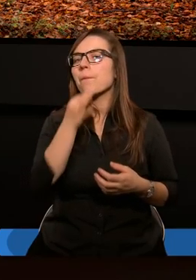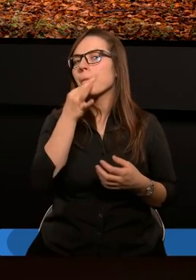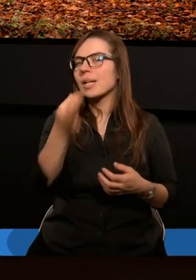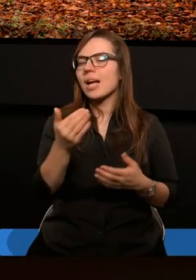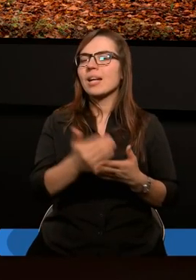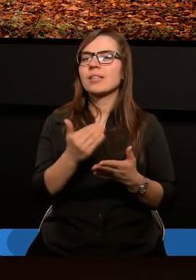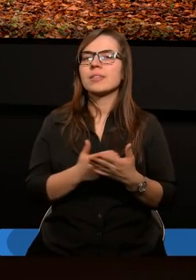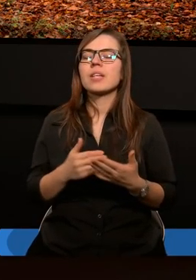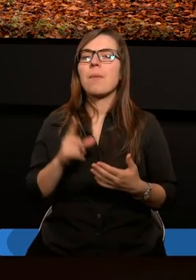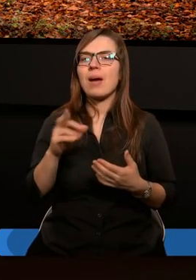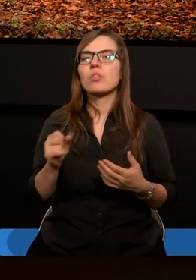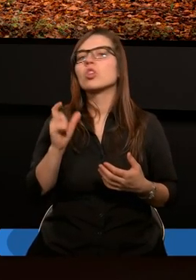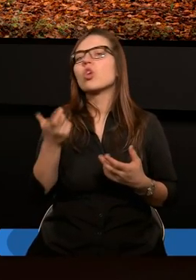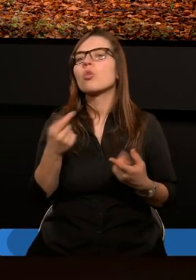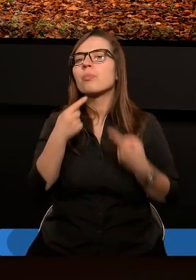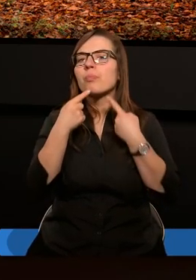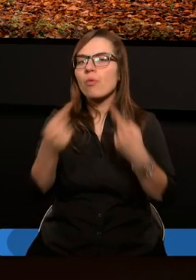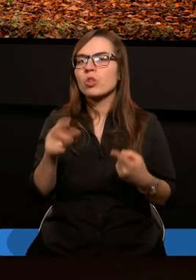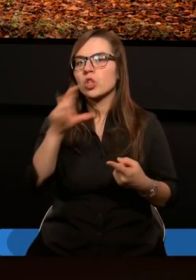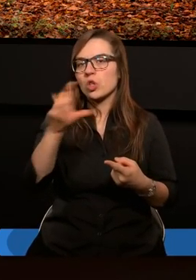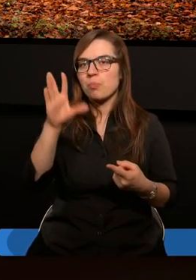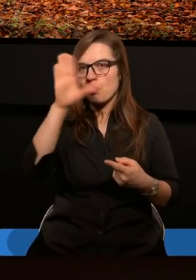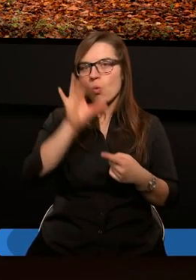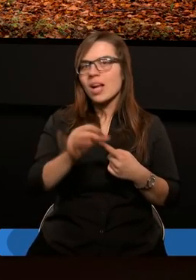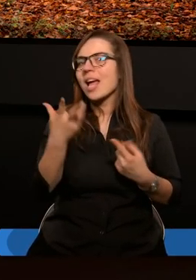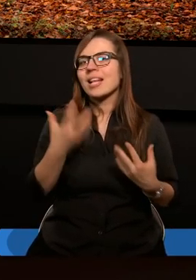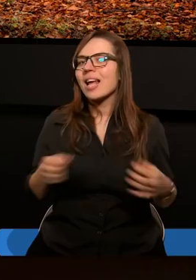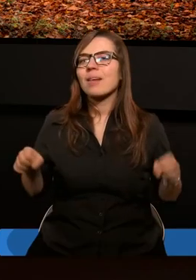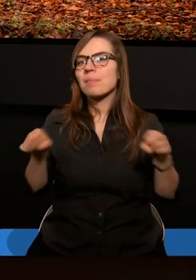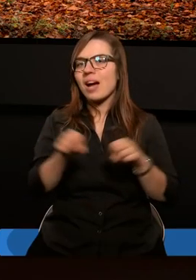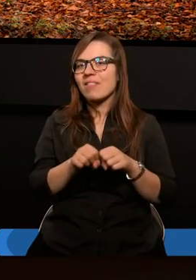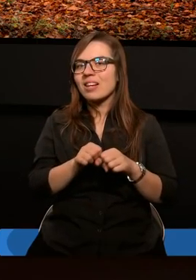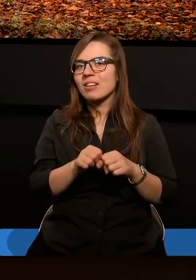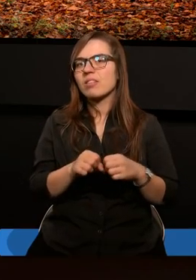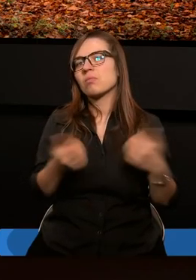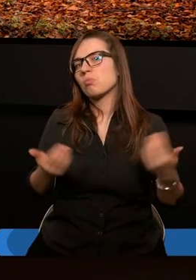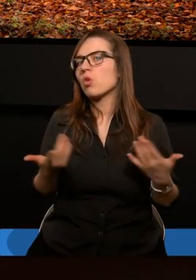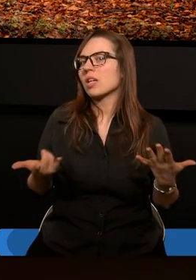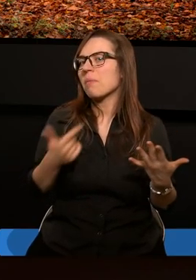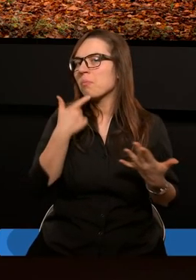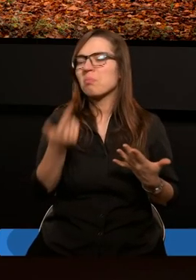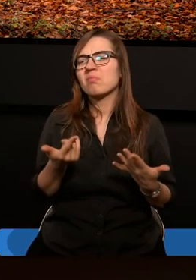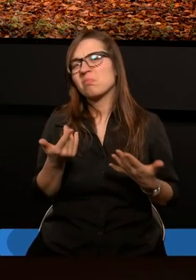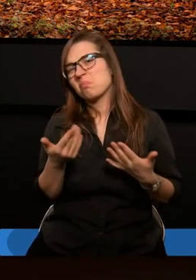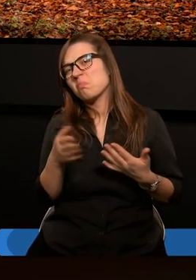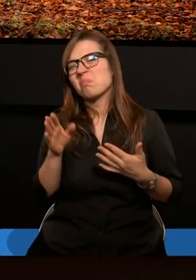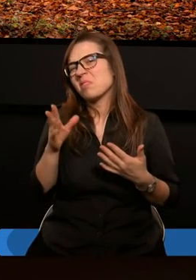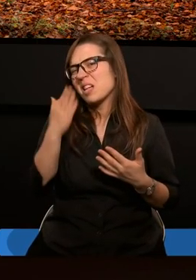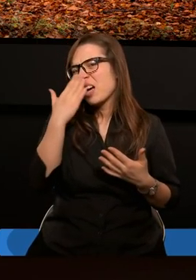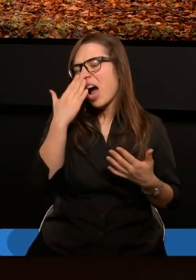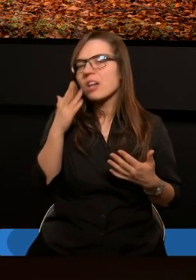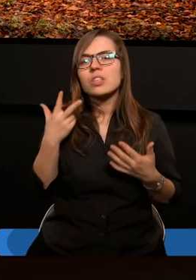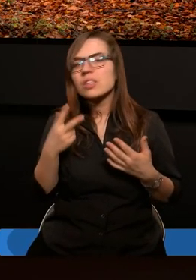pytanie ze strony Pawła. Cóż powiemy? Czy Bóg jest niesprawiedliwy? I znowu podobna odpowiedź. Bynajmniej.